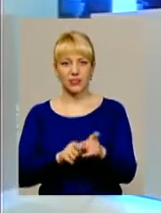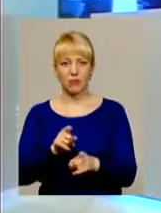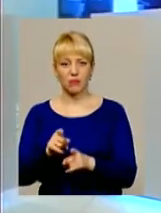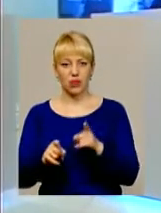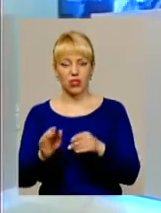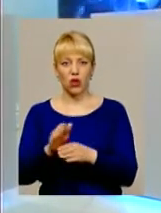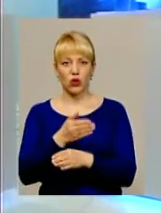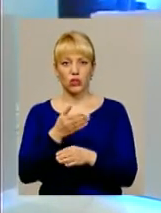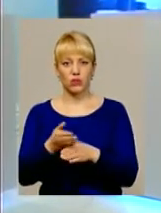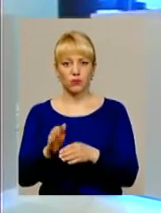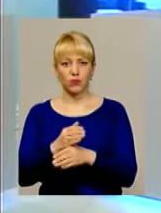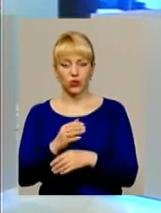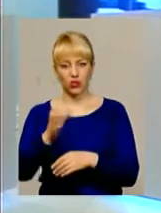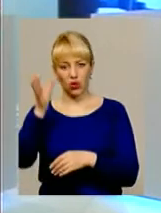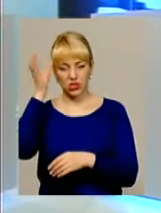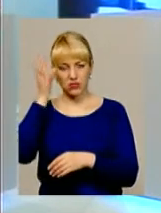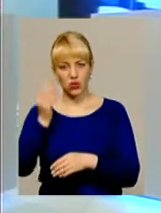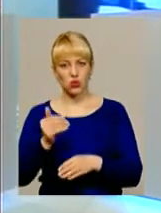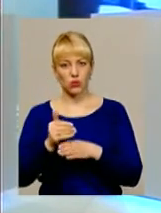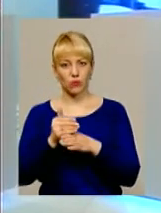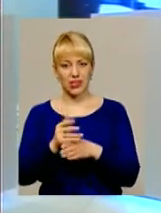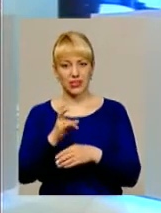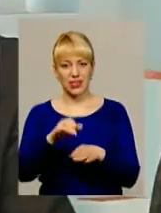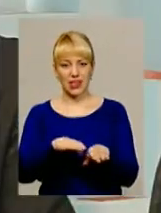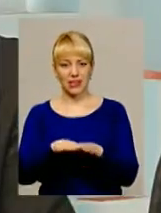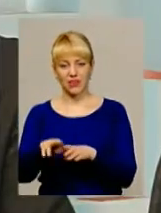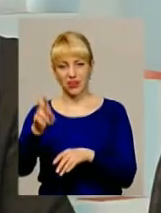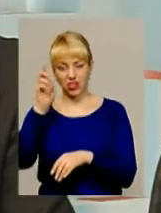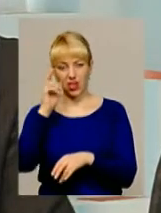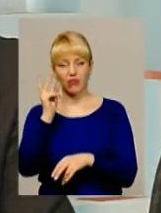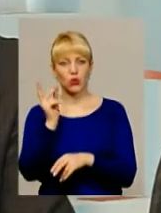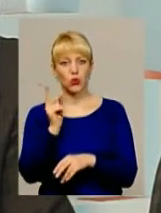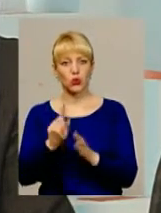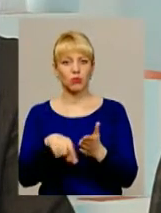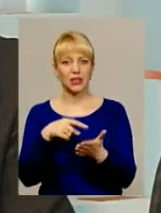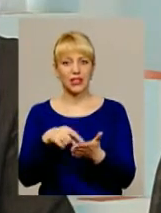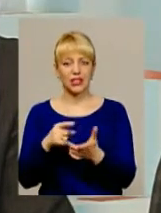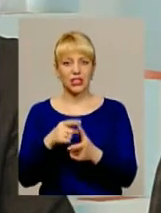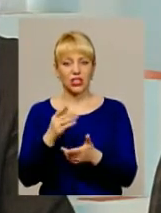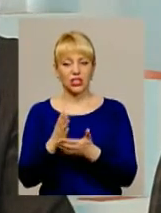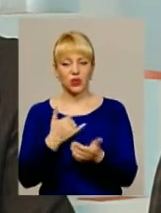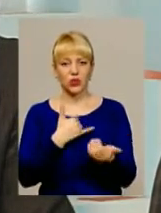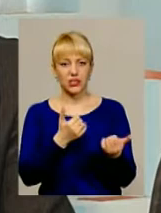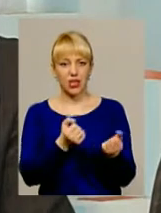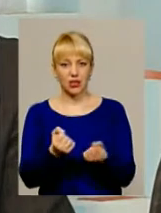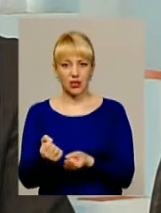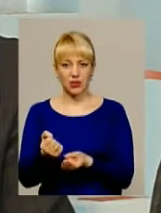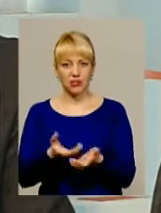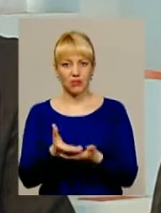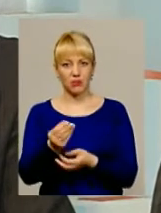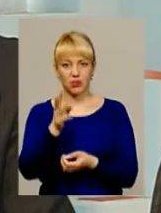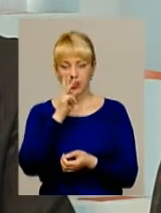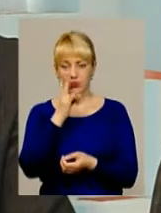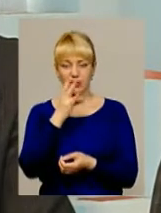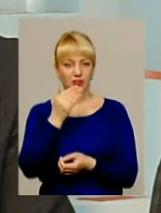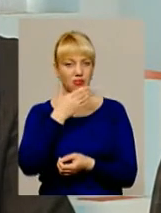перерозподіл освітньої субвенції на рівні держави. Друге питання, чи є у нас затримка з виплатою заробітної плати?